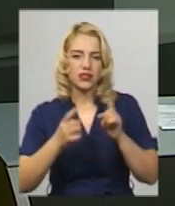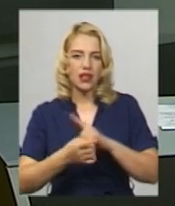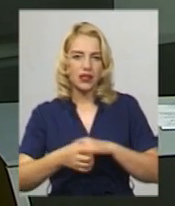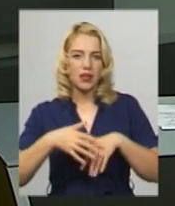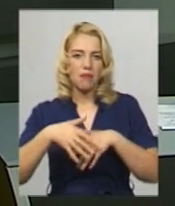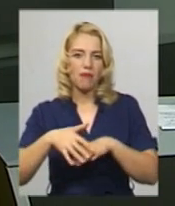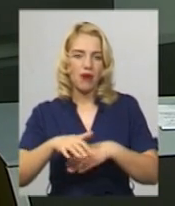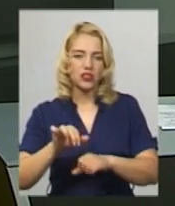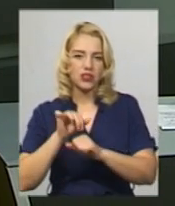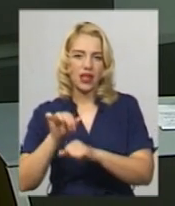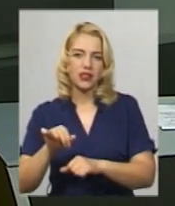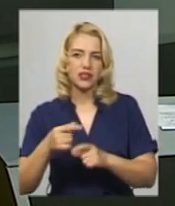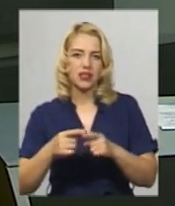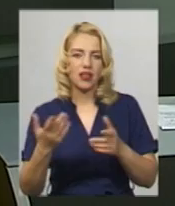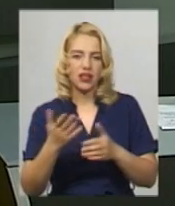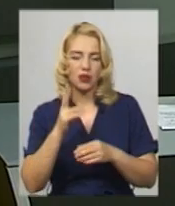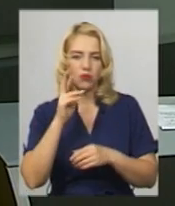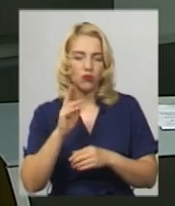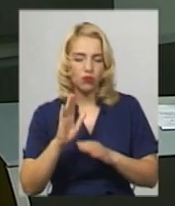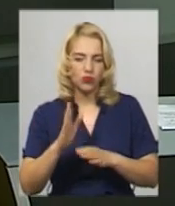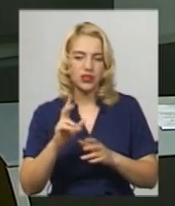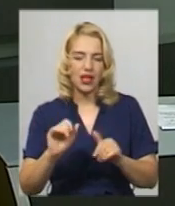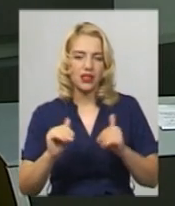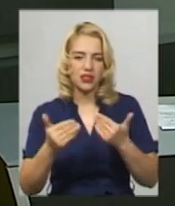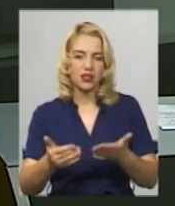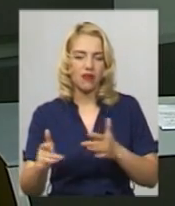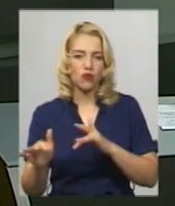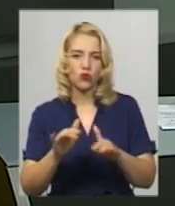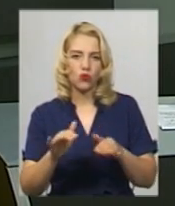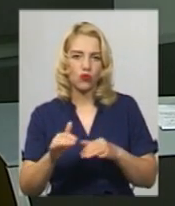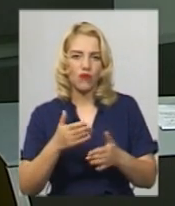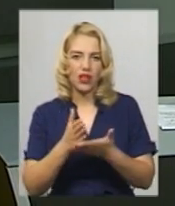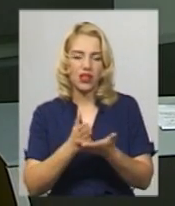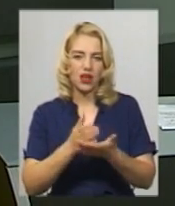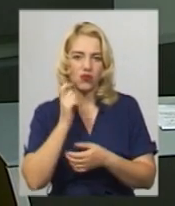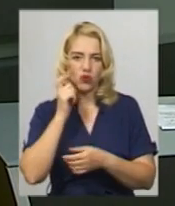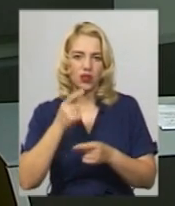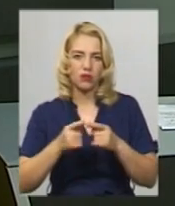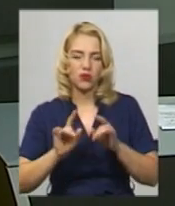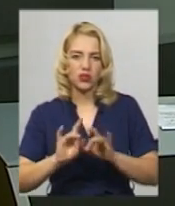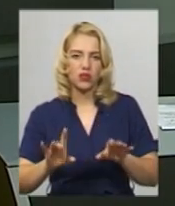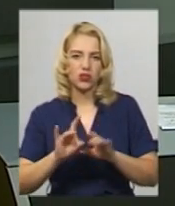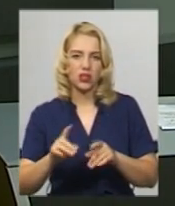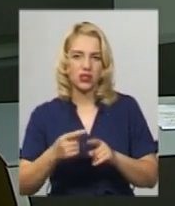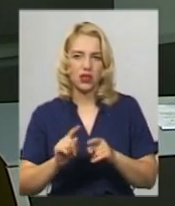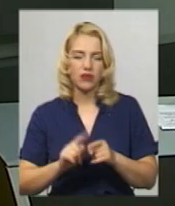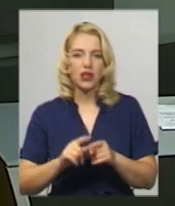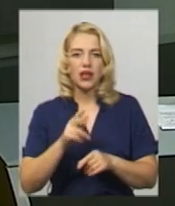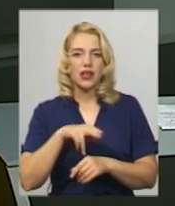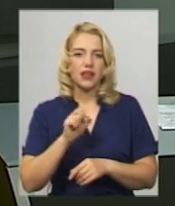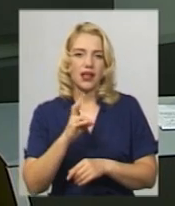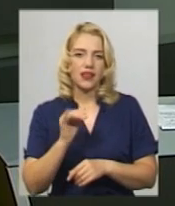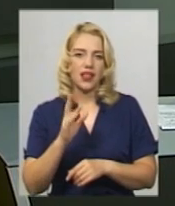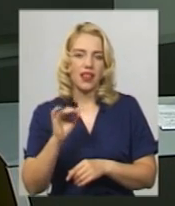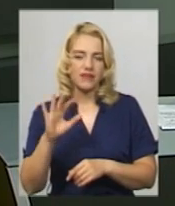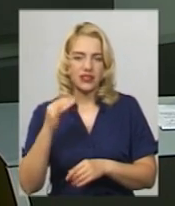відбудеться за ініціативи руху ветеранів України. Про це новинам на Суспільному розповів координатор маршу у Хмельницькій області Віктор Данилевський.